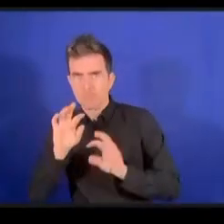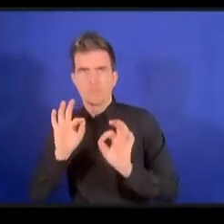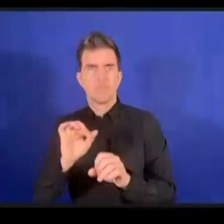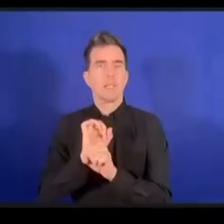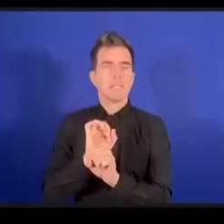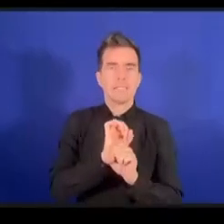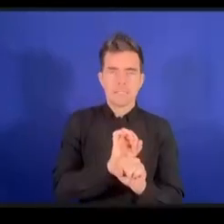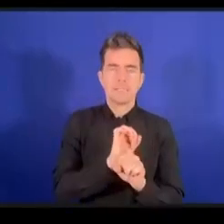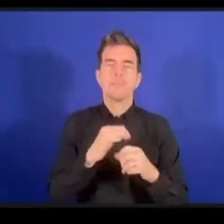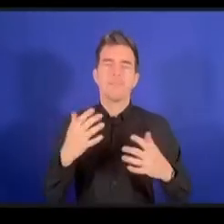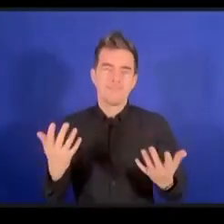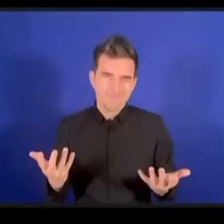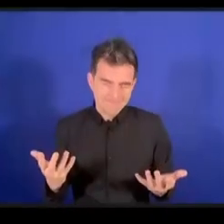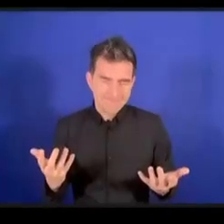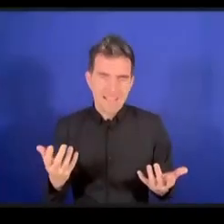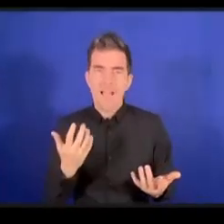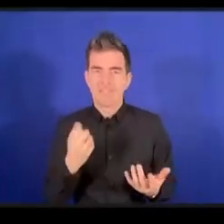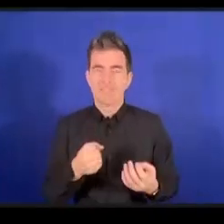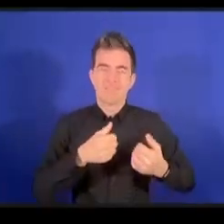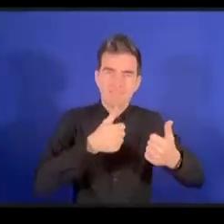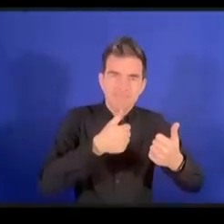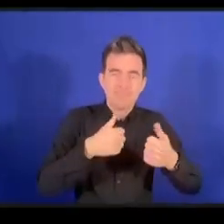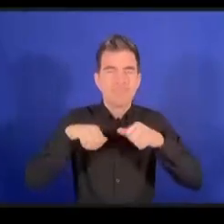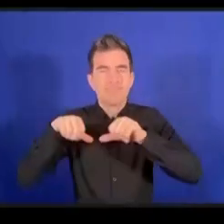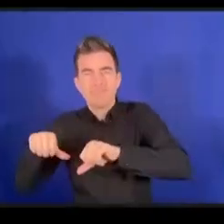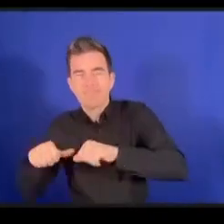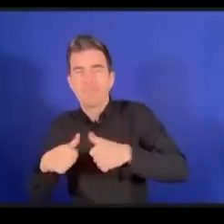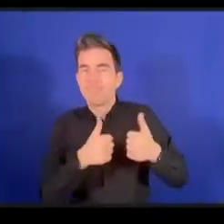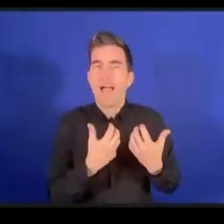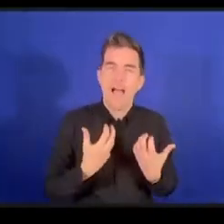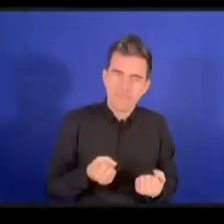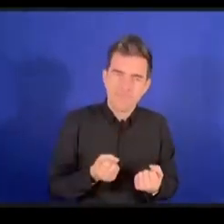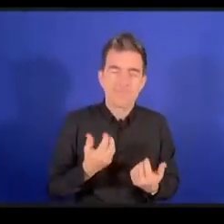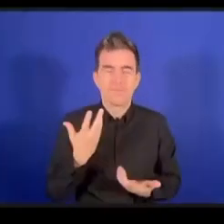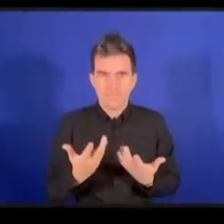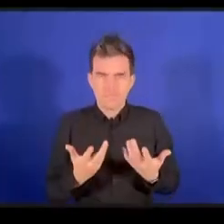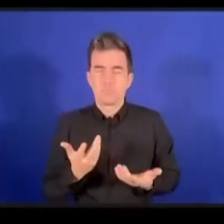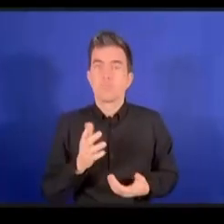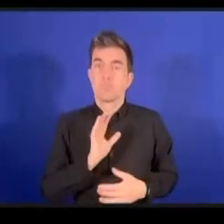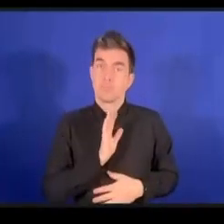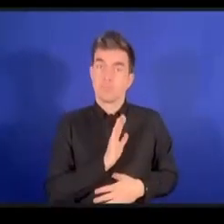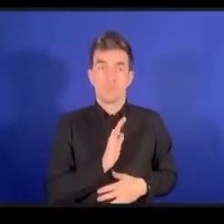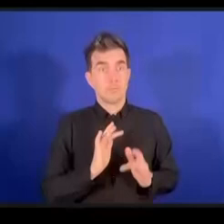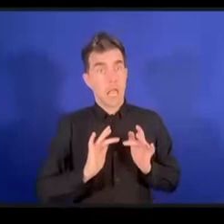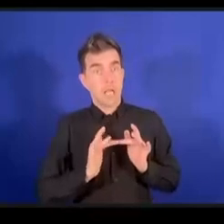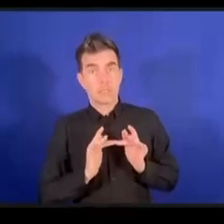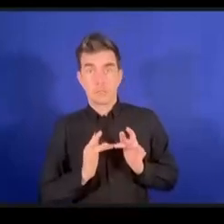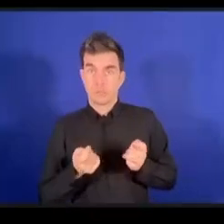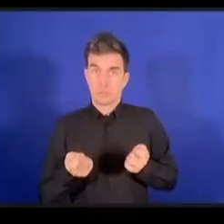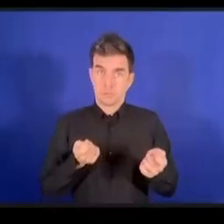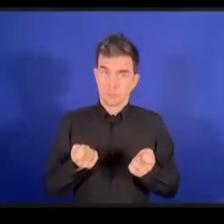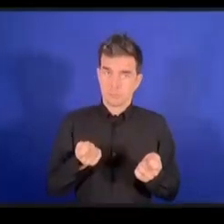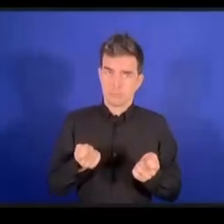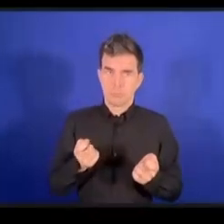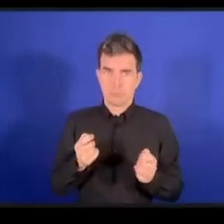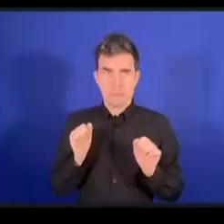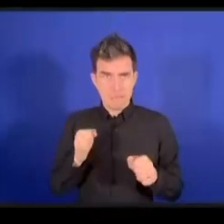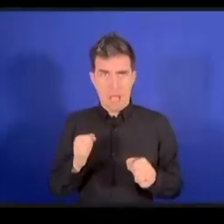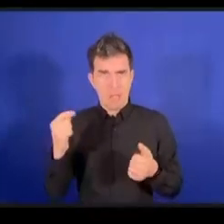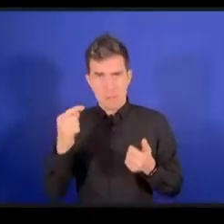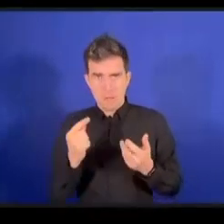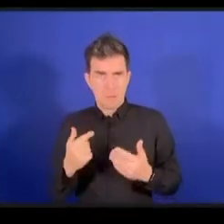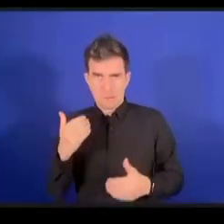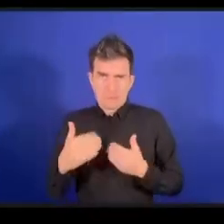إن صح وصفها بهذا القول في الانترنت أيضا تستخدم الذكاء الاصطناعي من أجل إيجاد هؤلاء